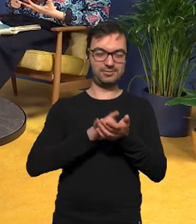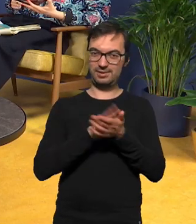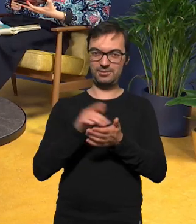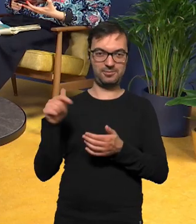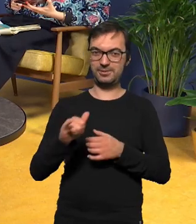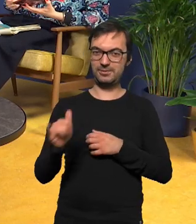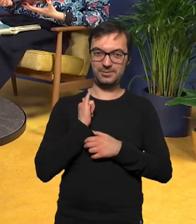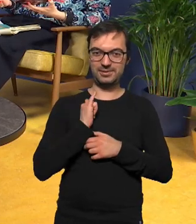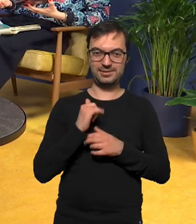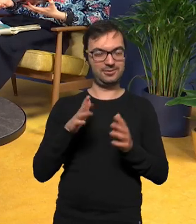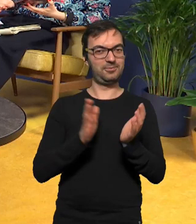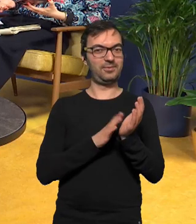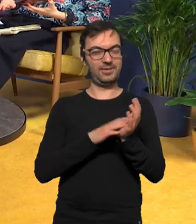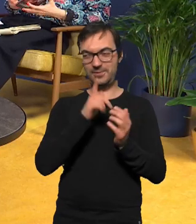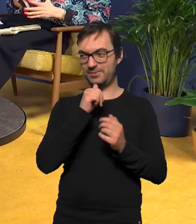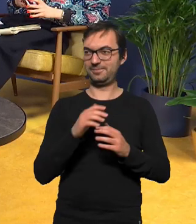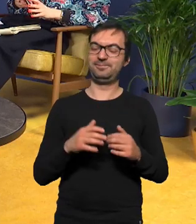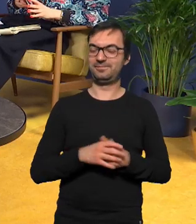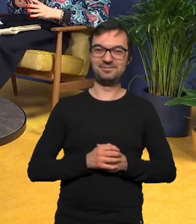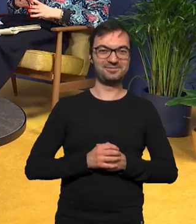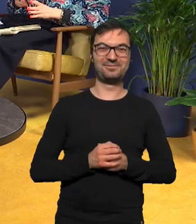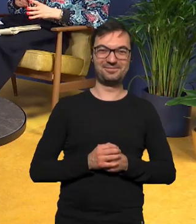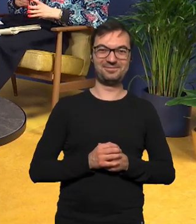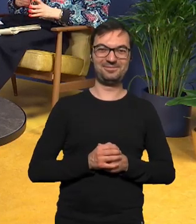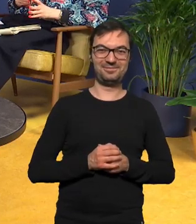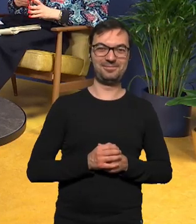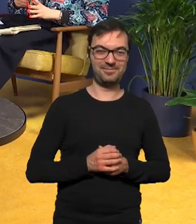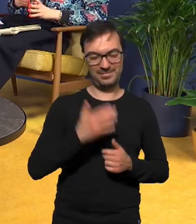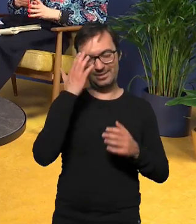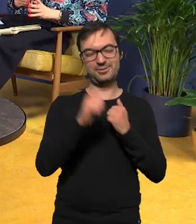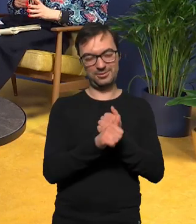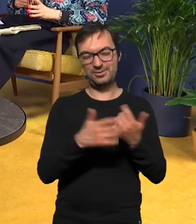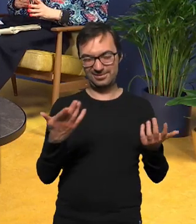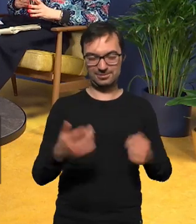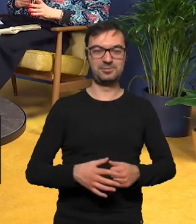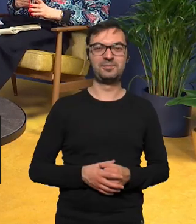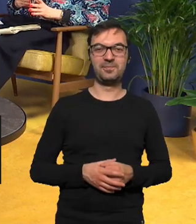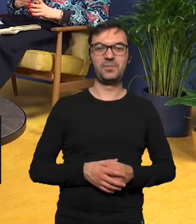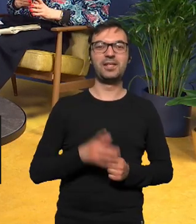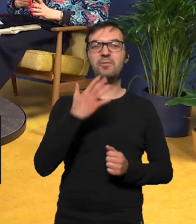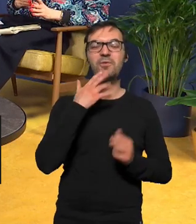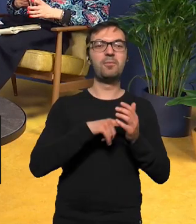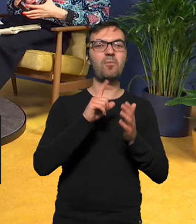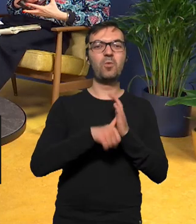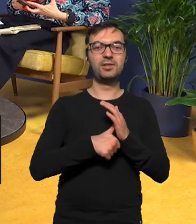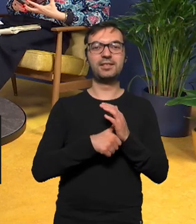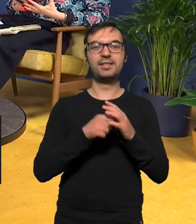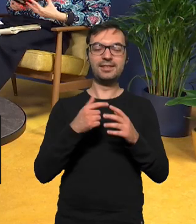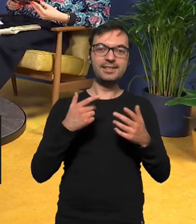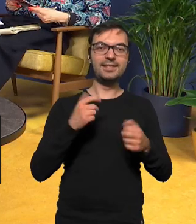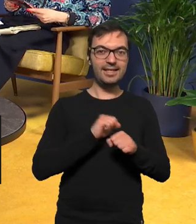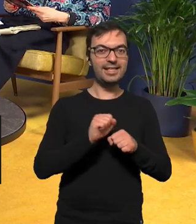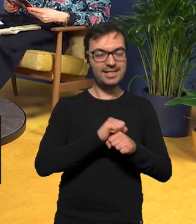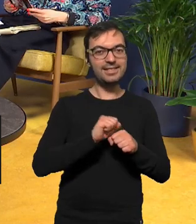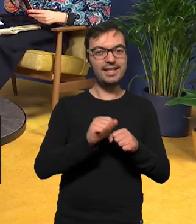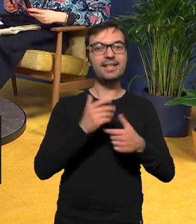wszystko bo to takie pochwały to jest wiesz przecież wiesz jak jest że mówiłaś że ta płyta tak idzie i